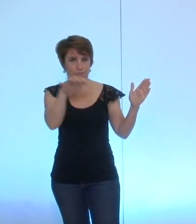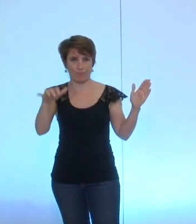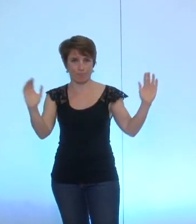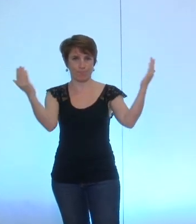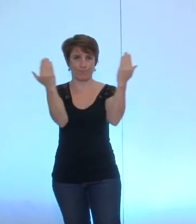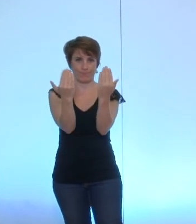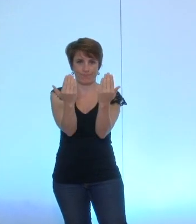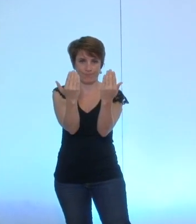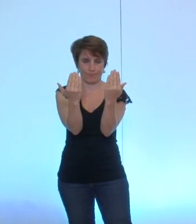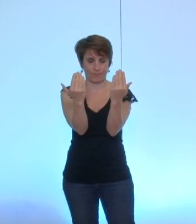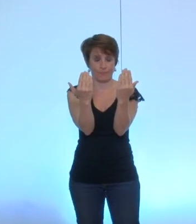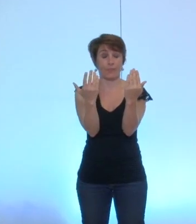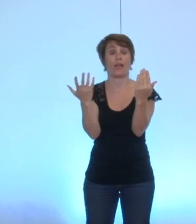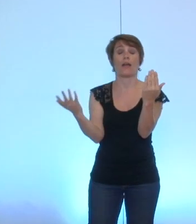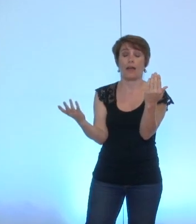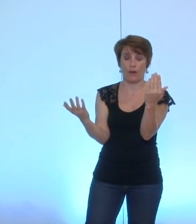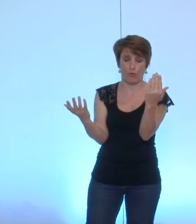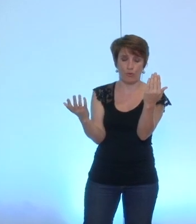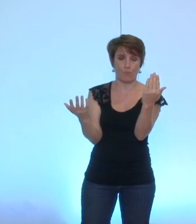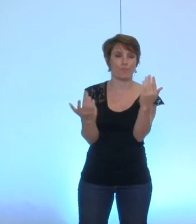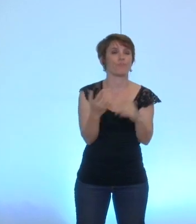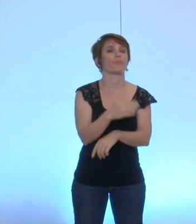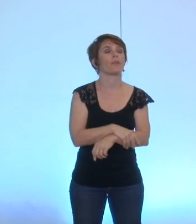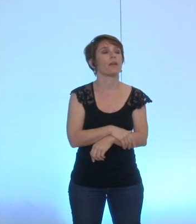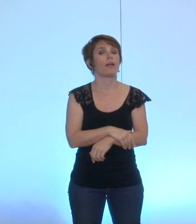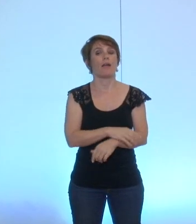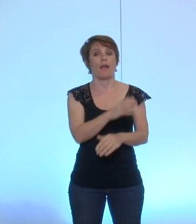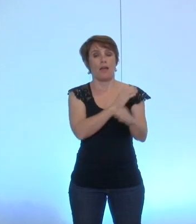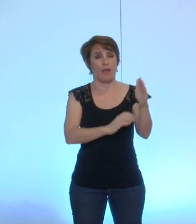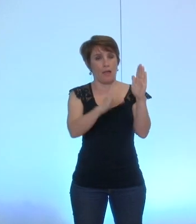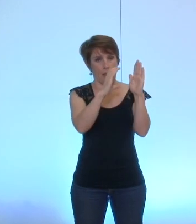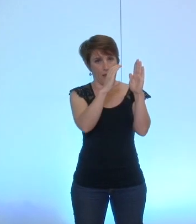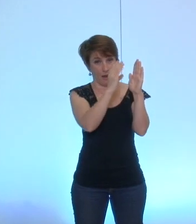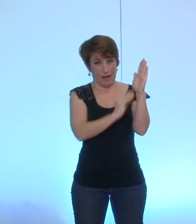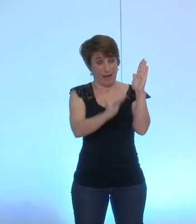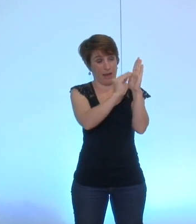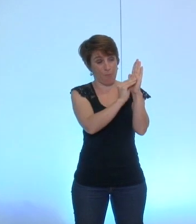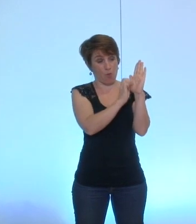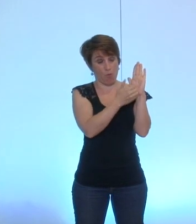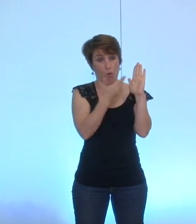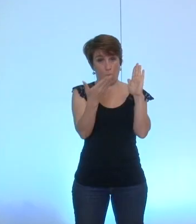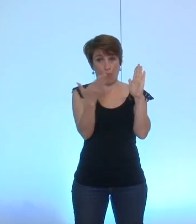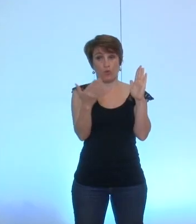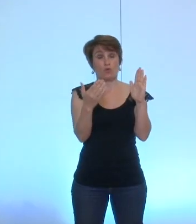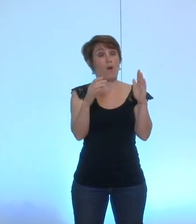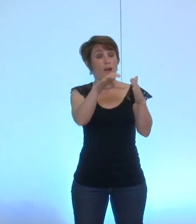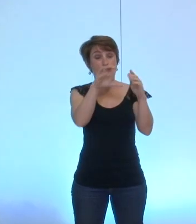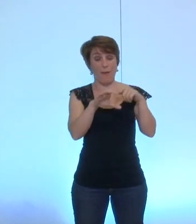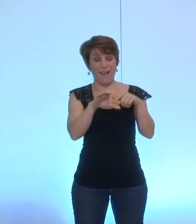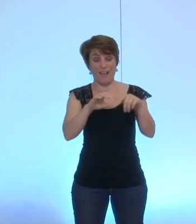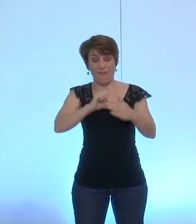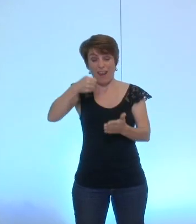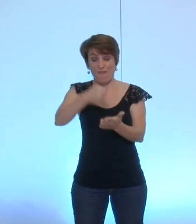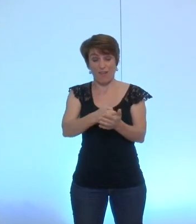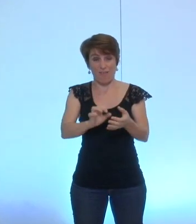alors la proposition qui est faite dans cet amendement est de modifier la fin du paragraphe et ainsi